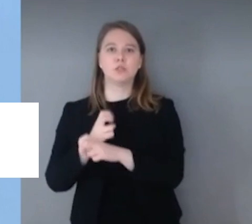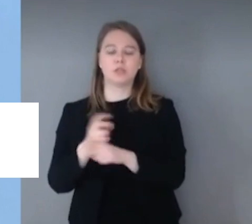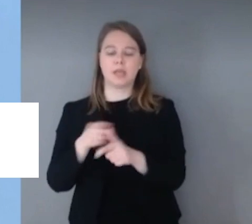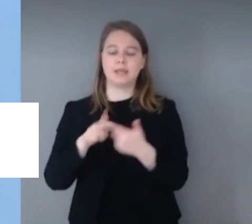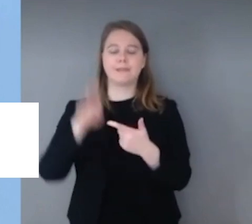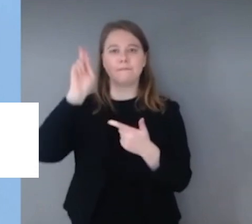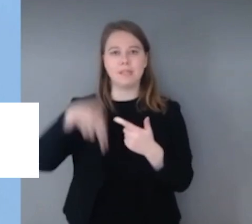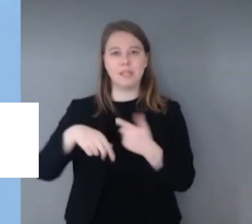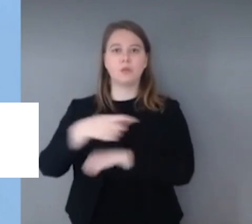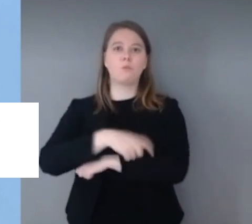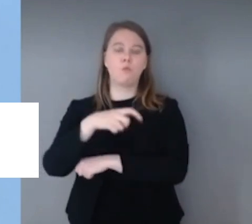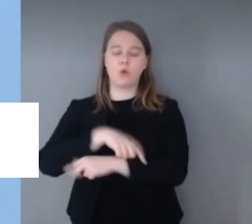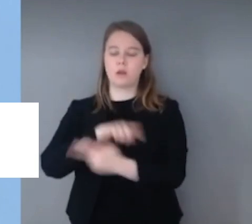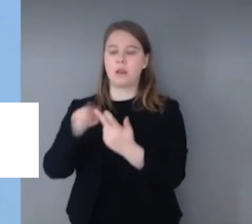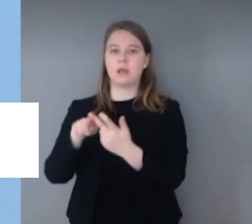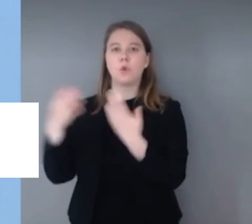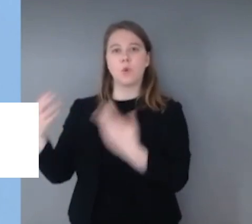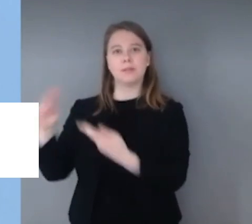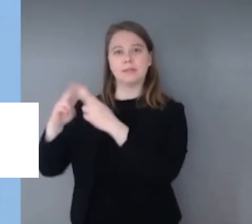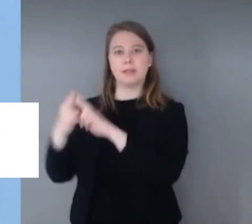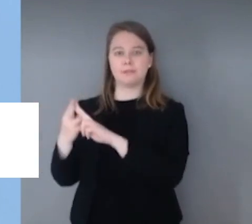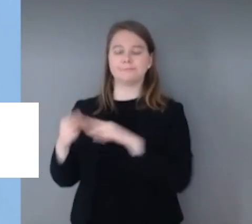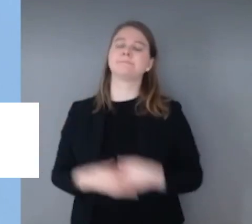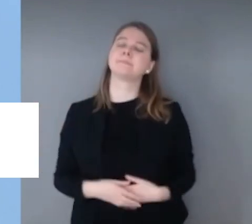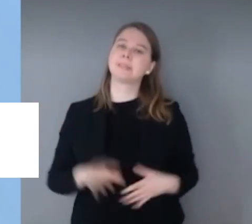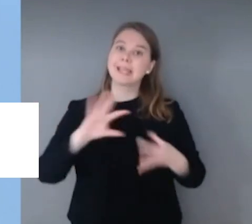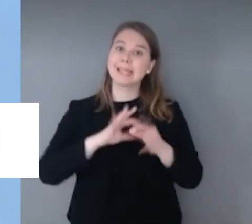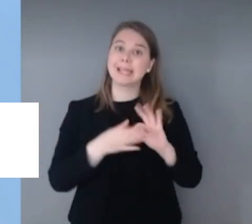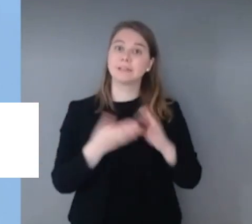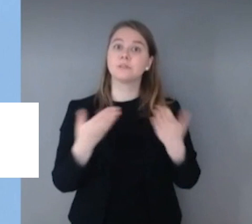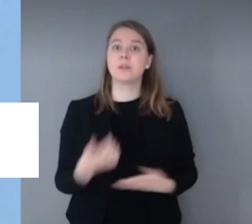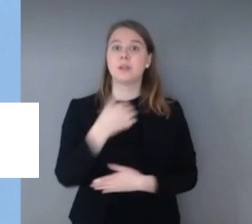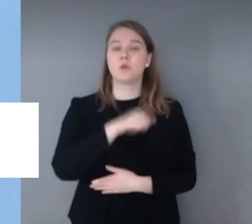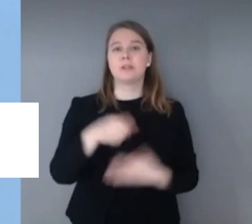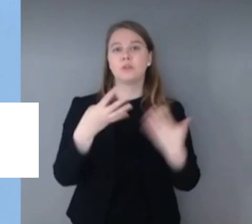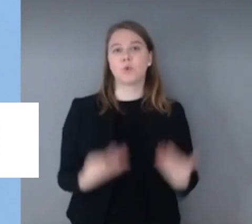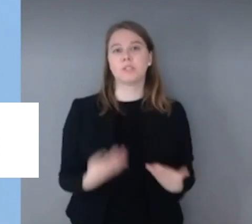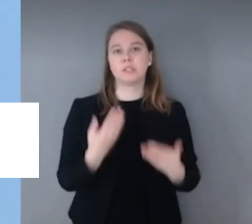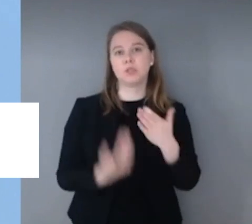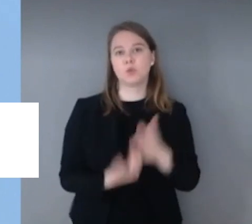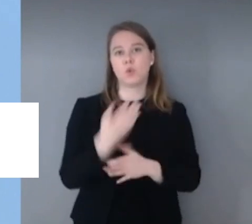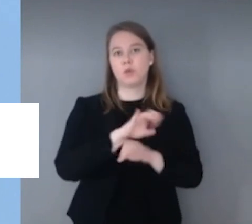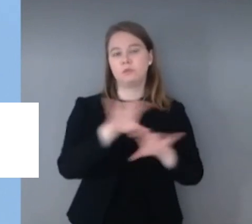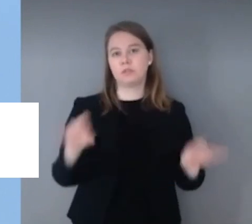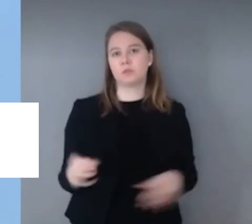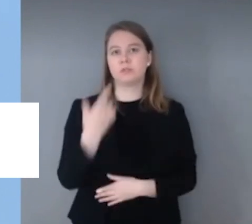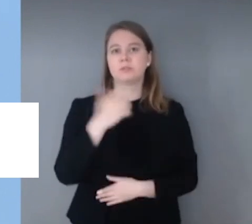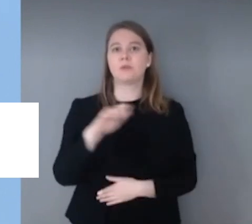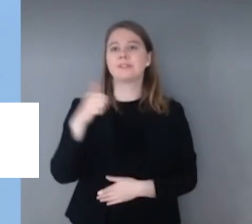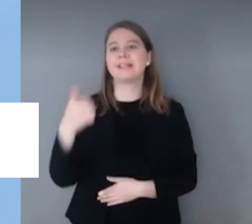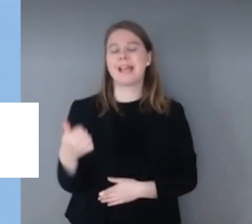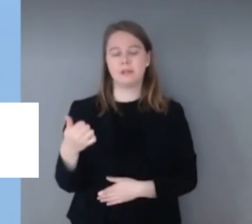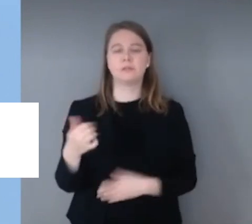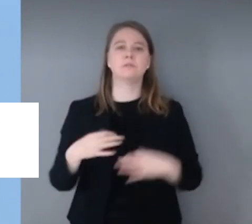In Kärnten haben wir derzeit 190 Neuinfektionen bei 201 Genesenen. Das ist eine